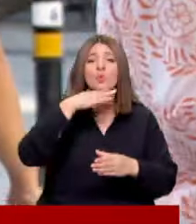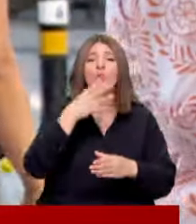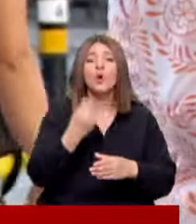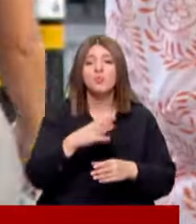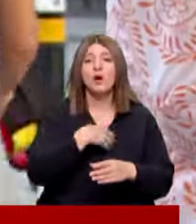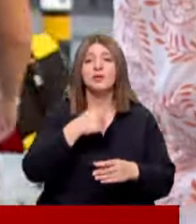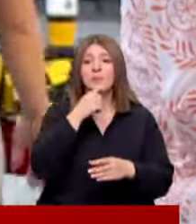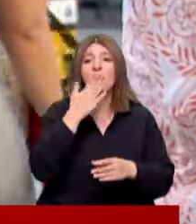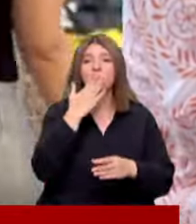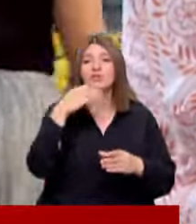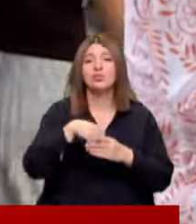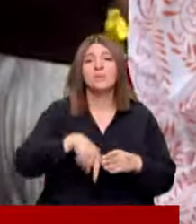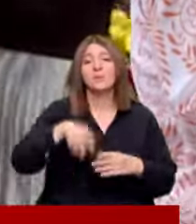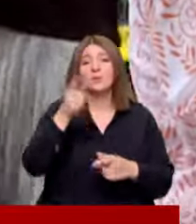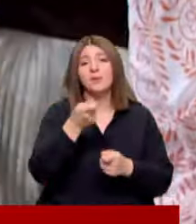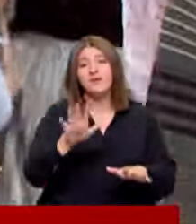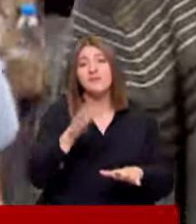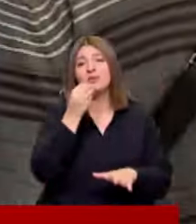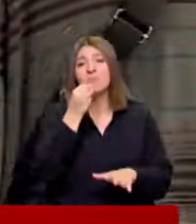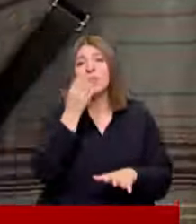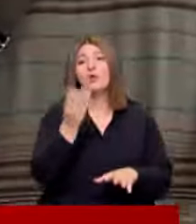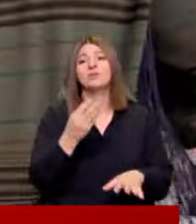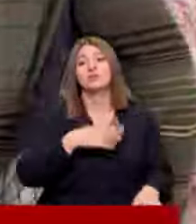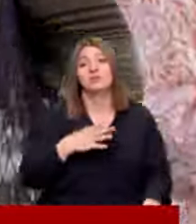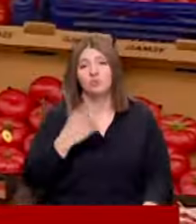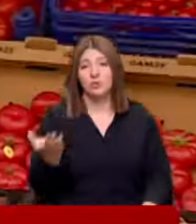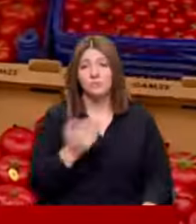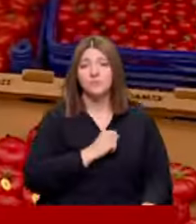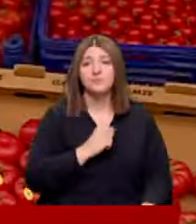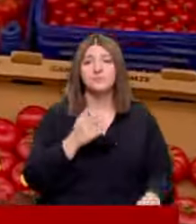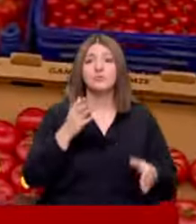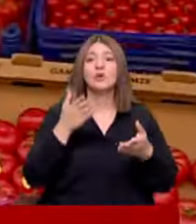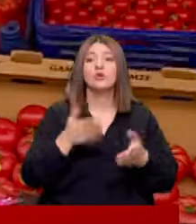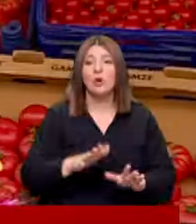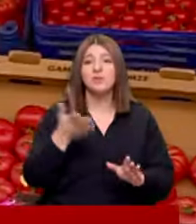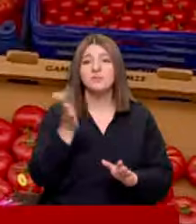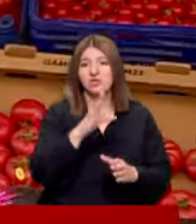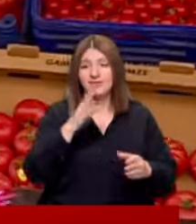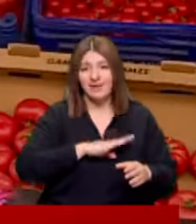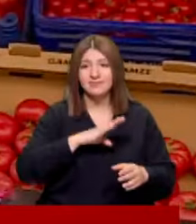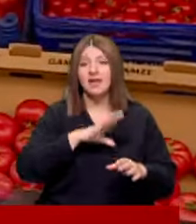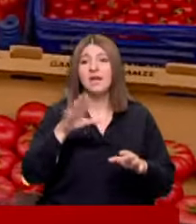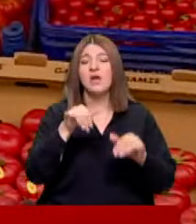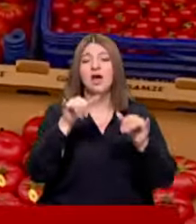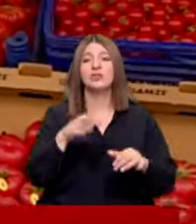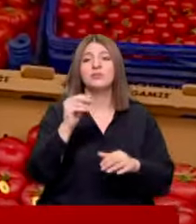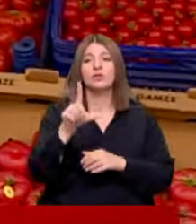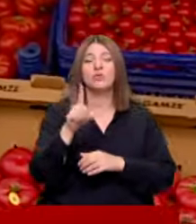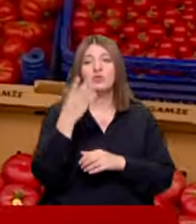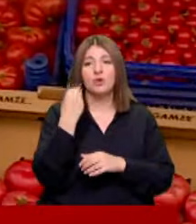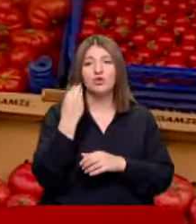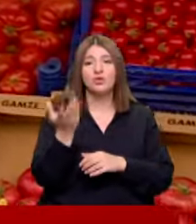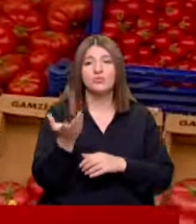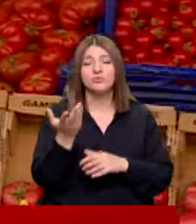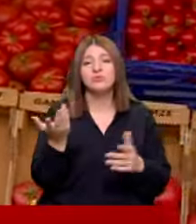Veliler okullarda bir öğün ücretsiz yemek uygulamasının başlamasını istiyor Dolması da ayrı bir dert Zaten hepsinin aynı olması gerekiyormuş onu sordum